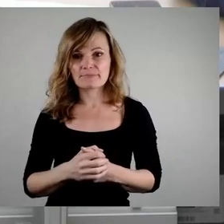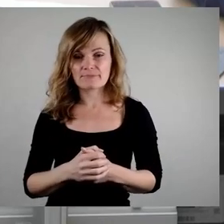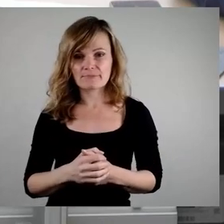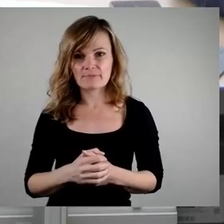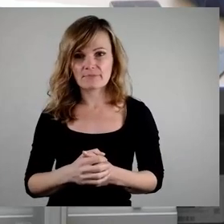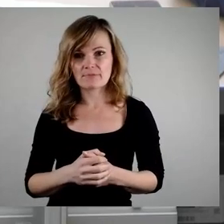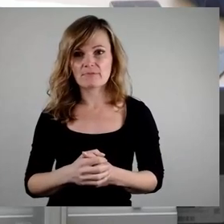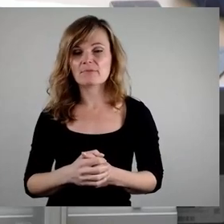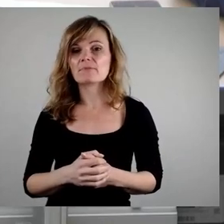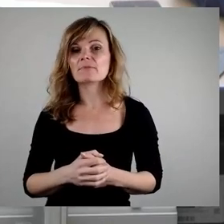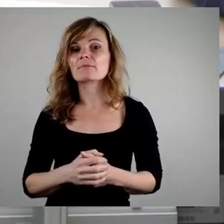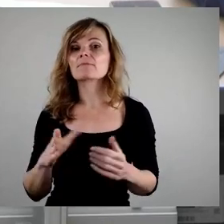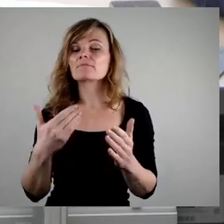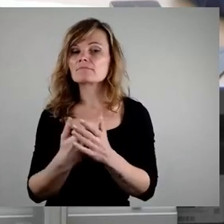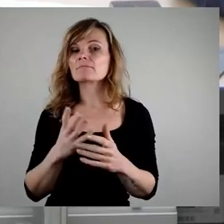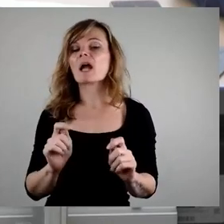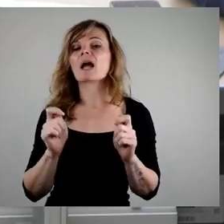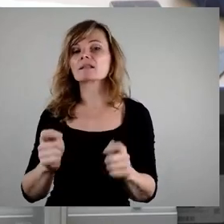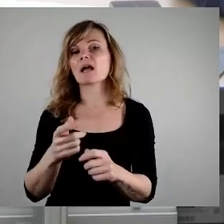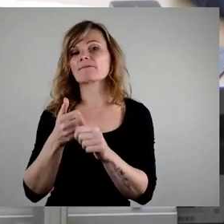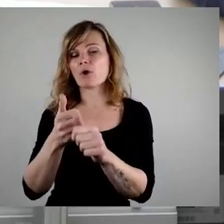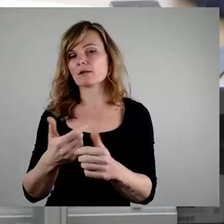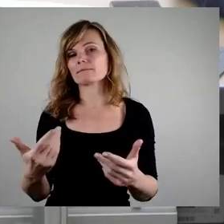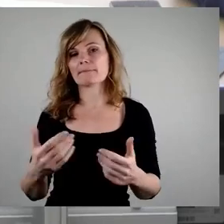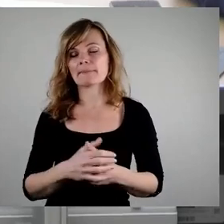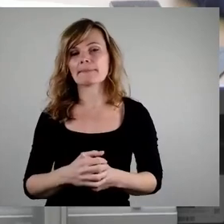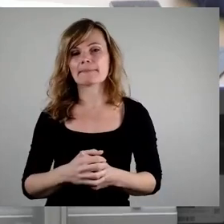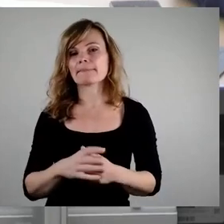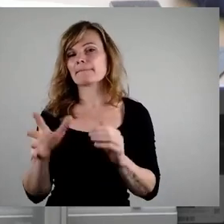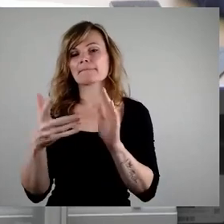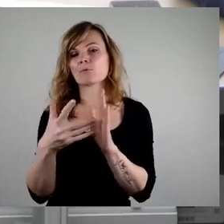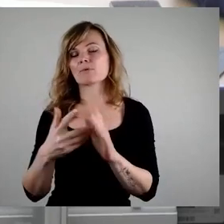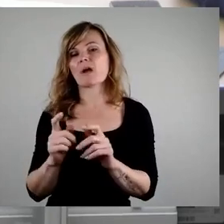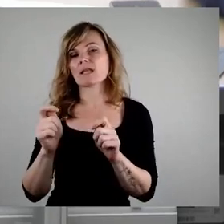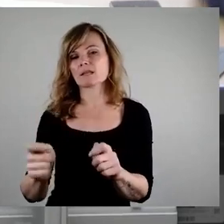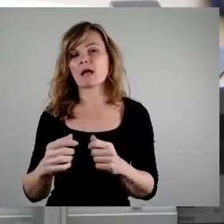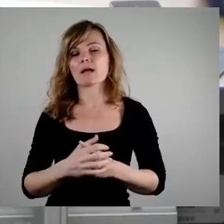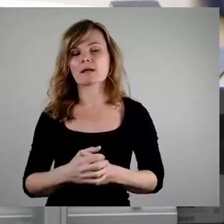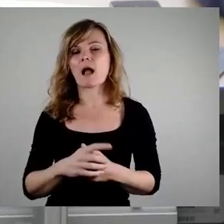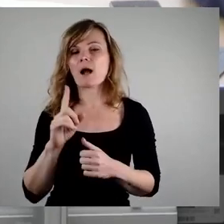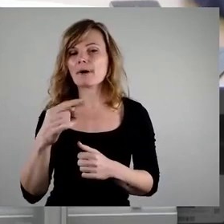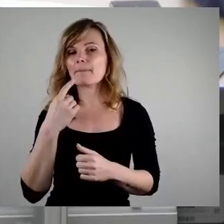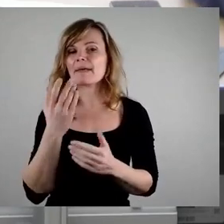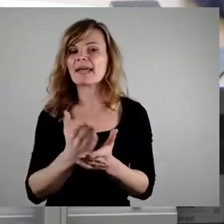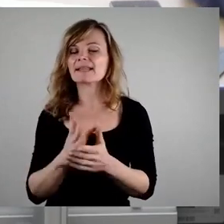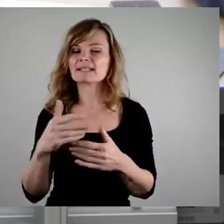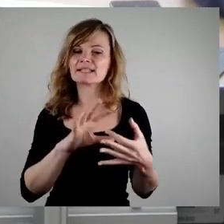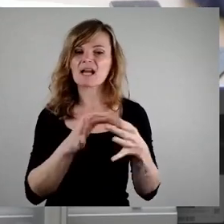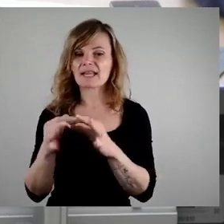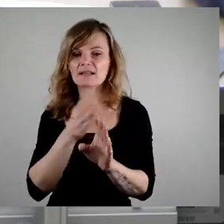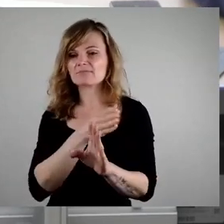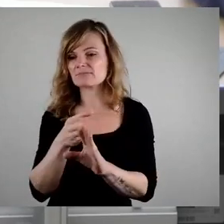Ansonsten folgen wir diesem Antrag. Es ist jetzt ein unschädliches Prüfauftrag. Aber ich sage mal, am Ende dieser Kette würde dann,